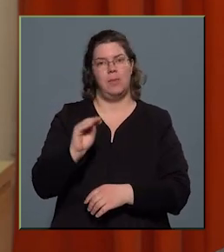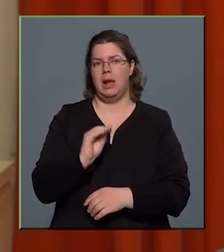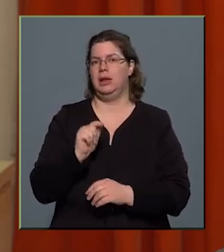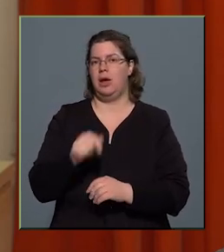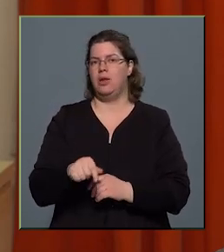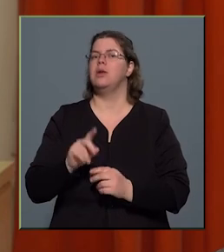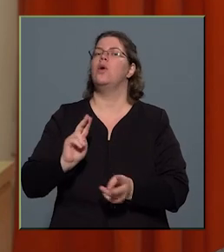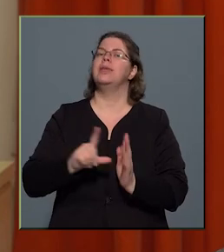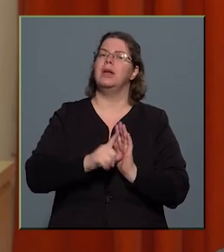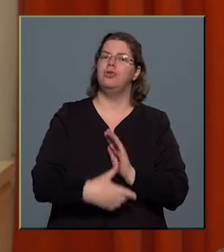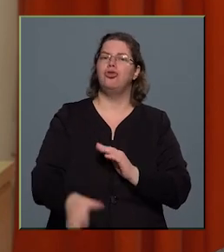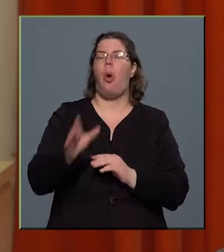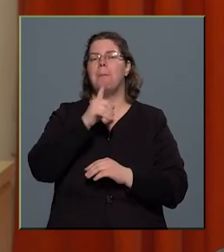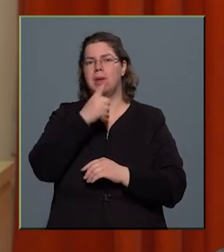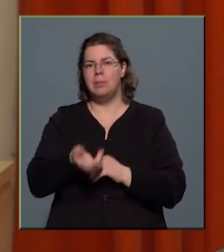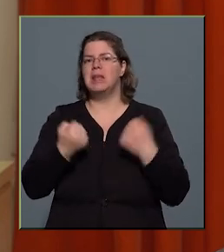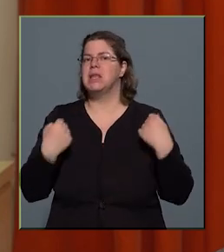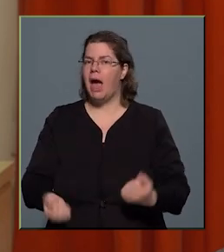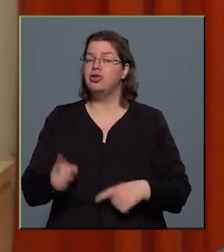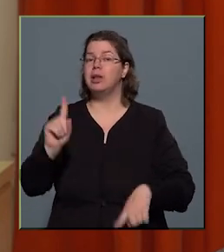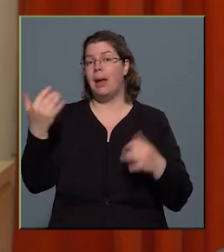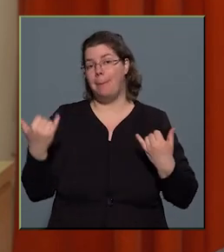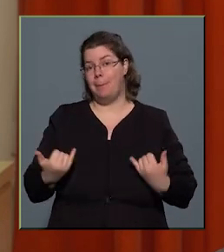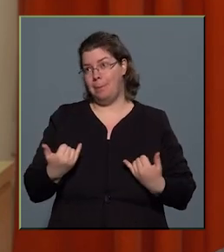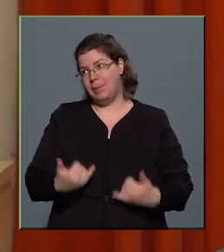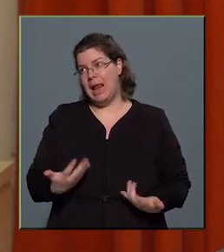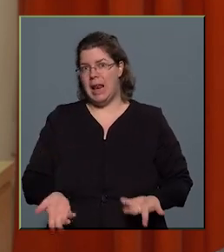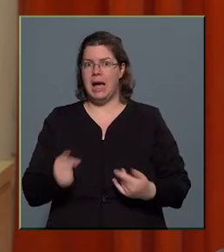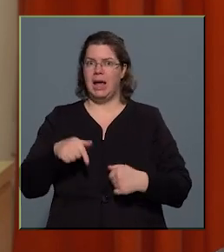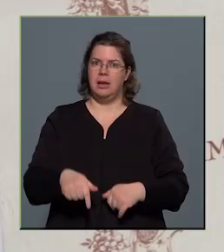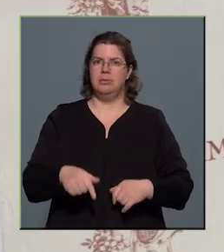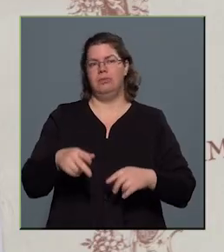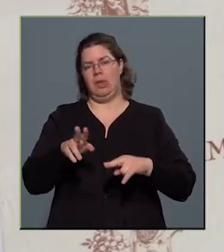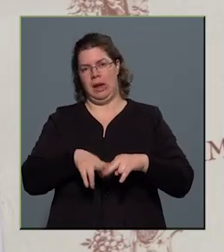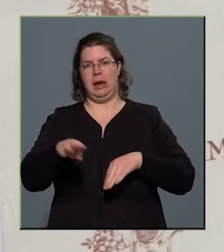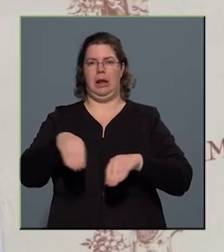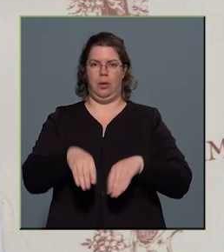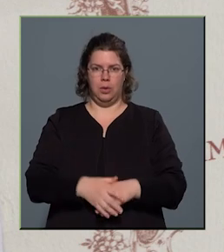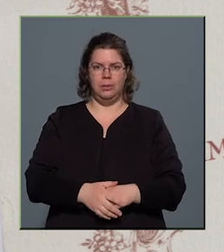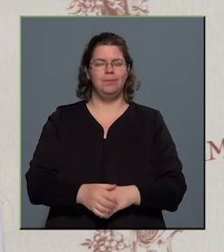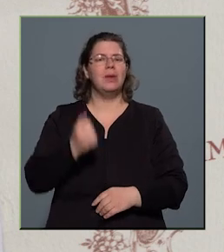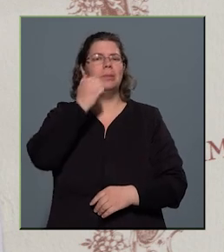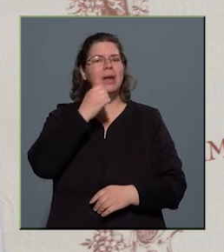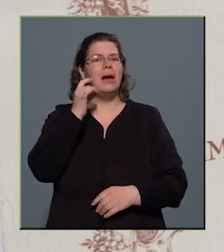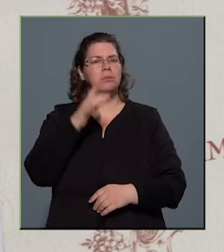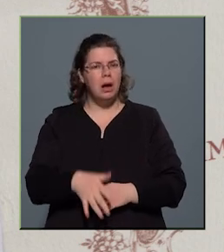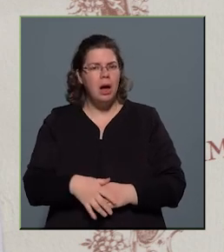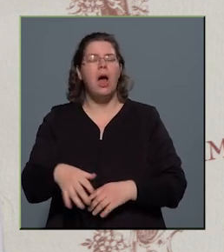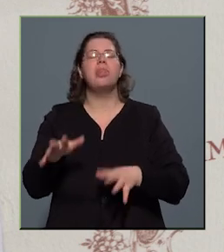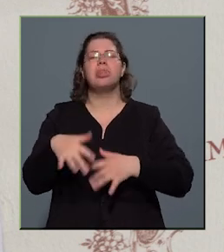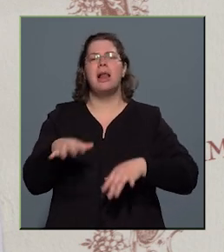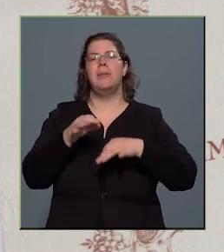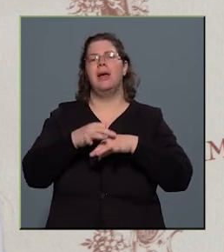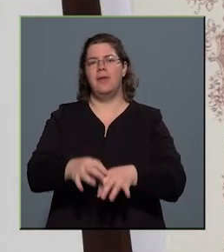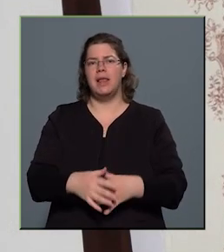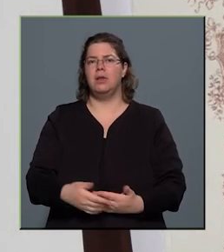később újra nem lesznek nehézségek, de pillanatnyilag valamelyest rendeződött. Mihály Blanka, telephelyvezető, több mint két